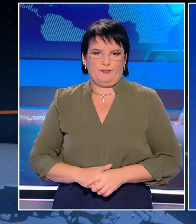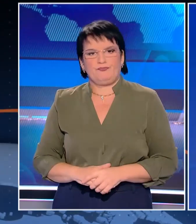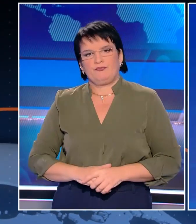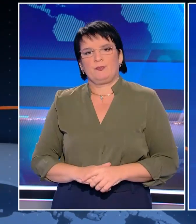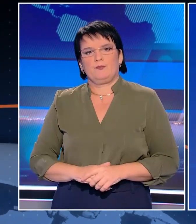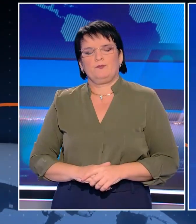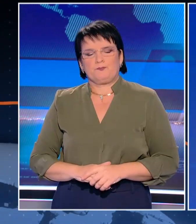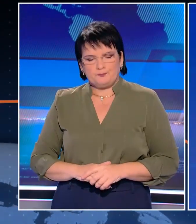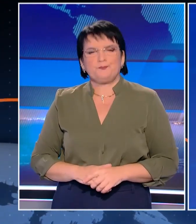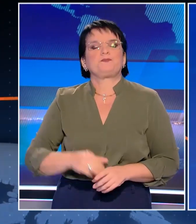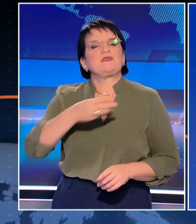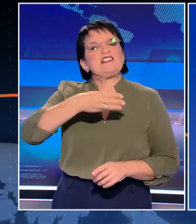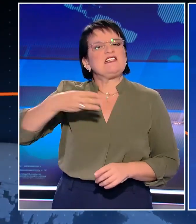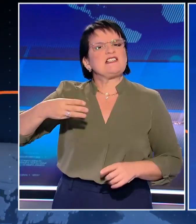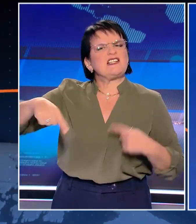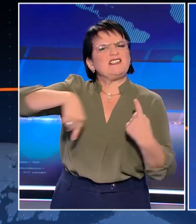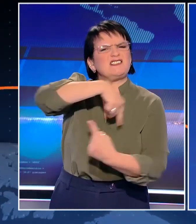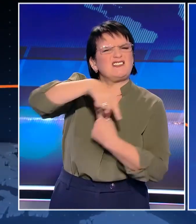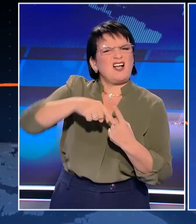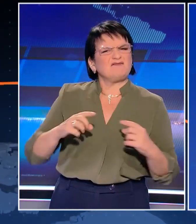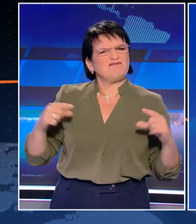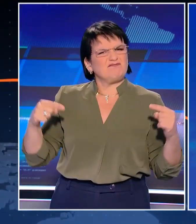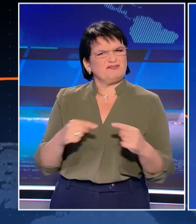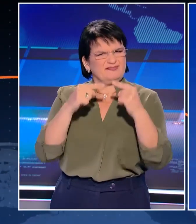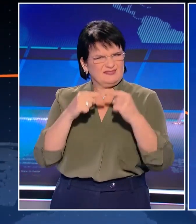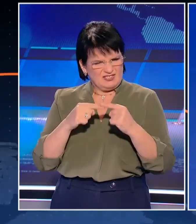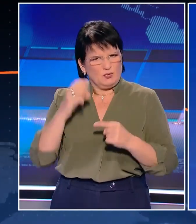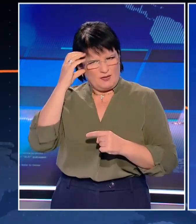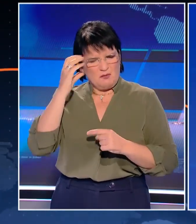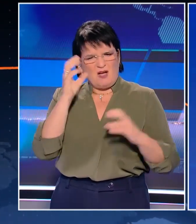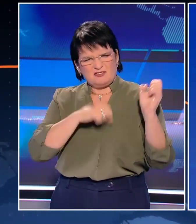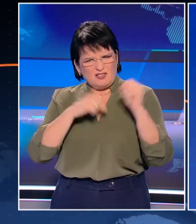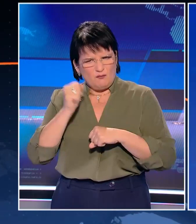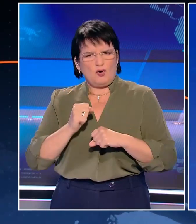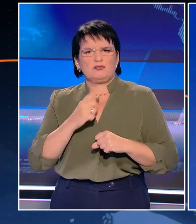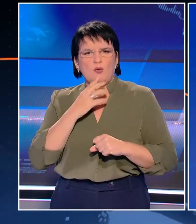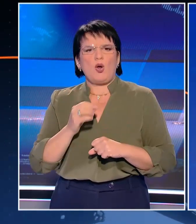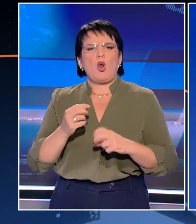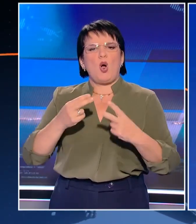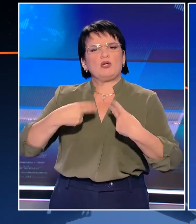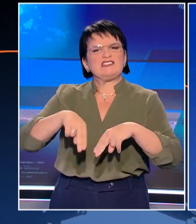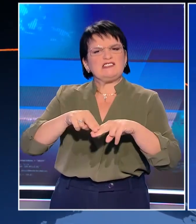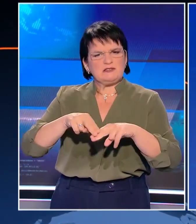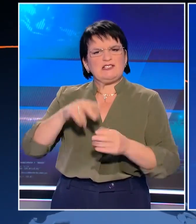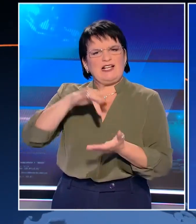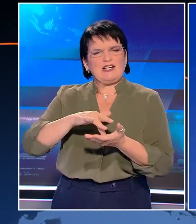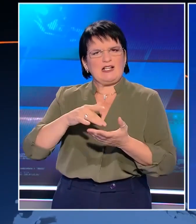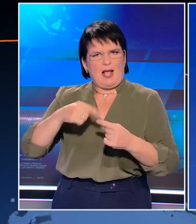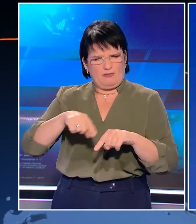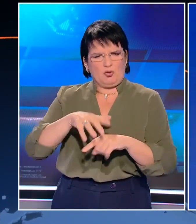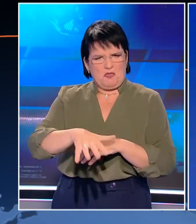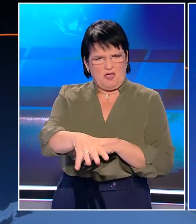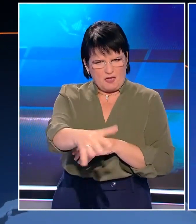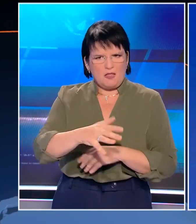Σε περιδίνηση παραμένει ο ΣΥΡΙΖΑ μόλις λίγες μέρες πριν από την κρίσμη συνεδρίαση της Κεντρικής Επιτροπής. Την αποχώρησή του από το